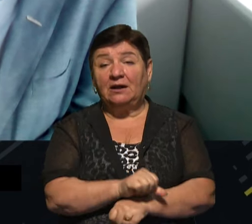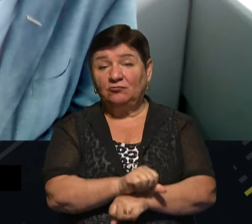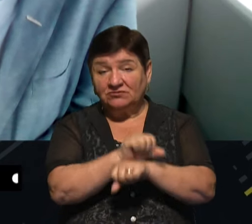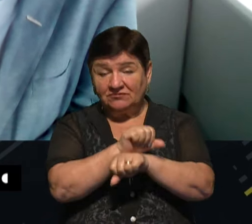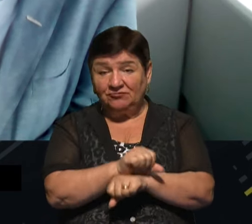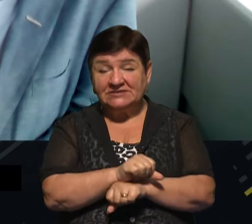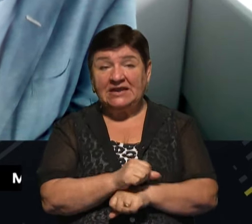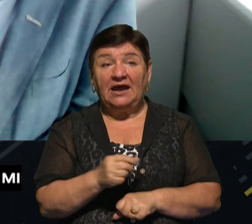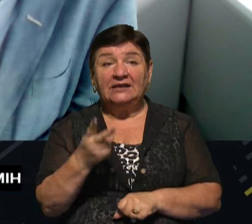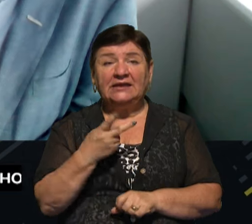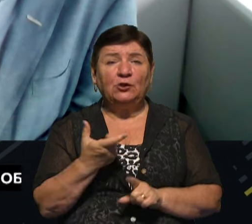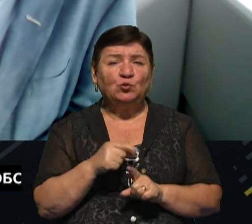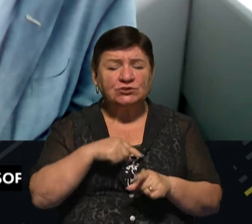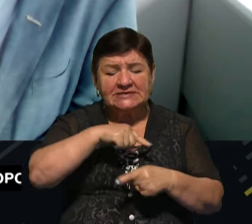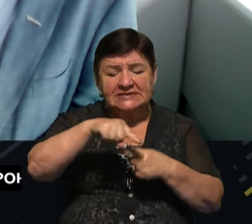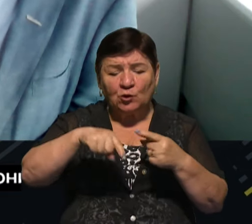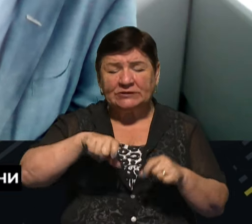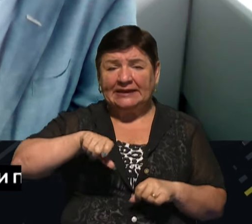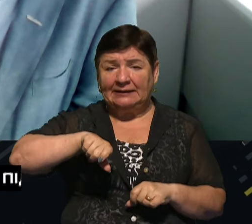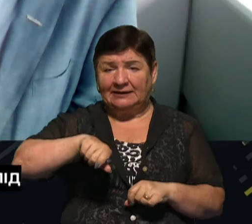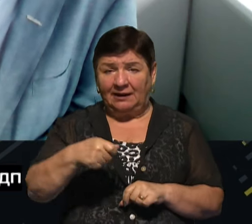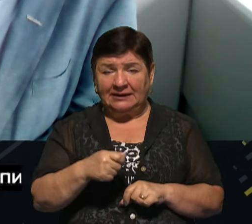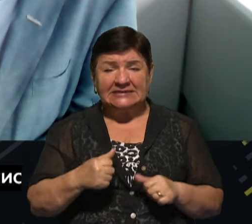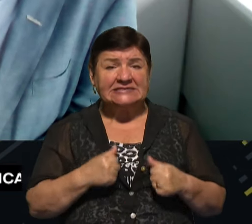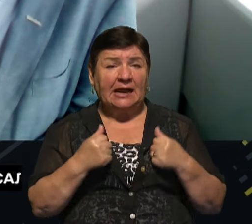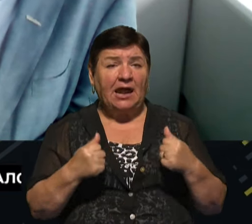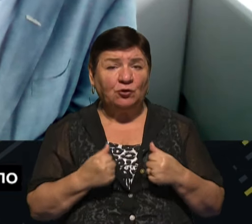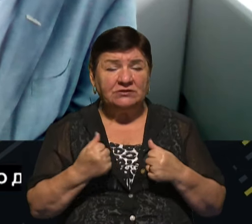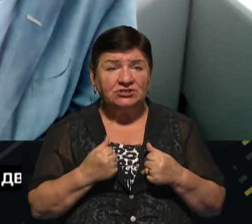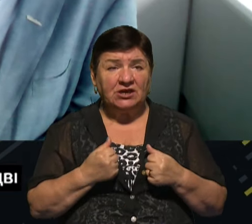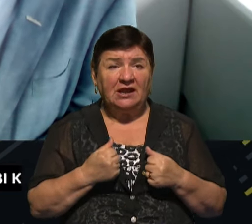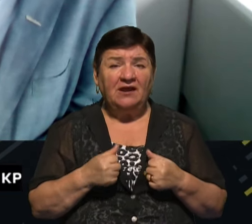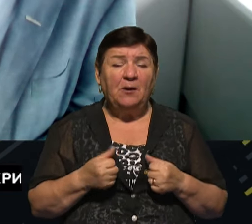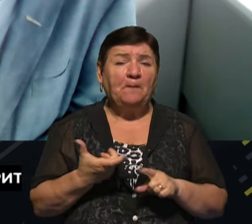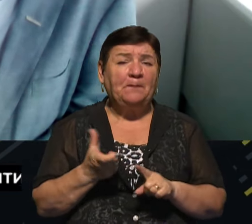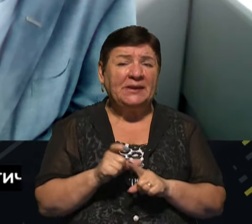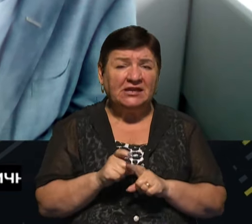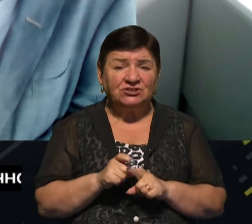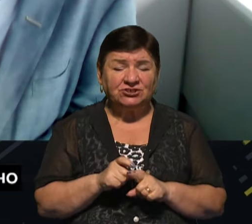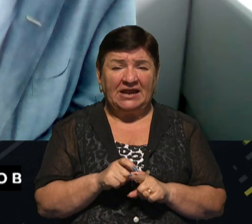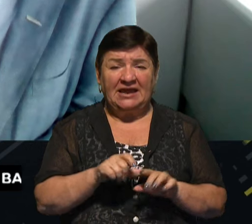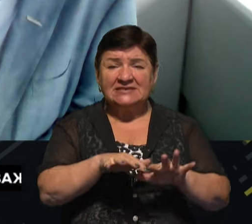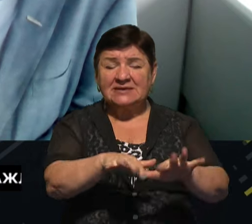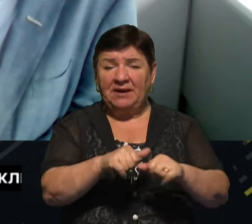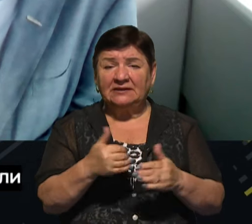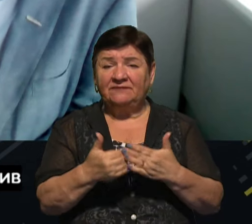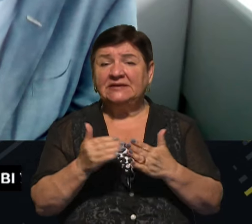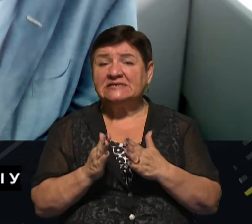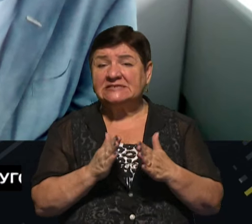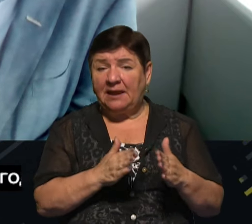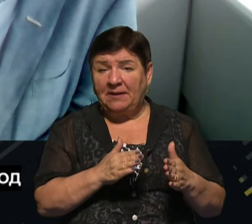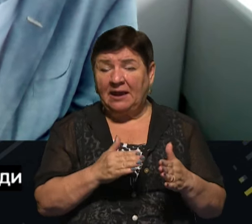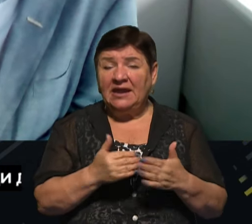СМКОР, де дуже закрутили гайки, стараючись витушити більше із системи із